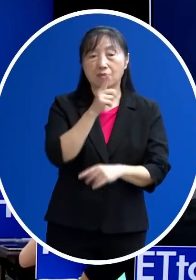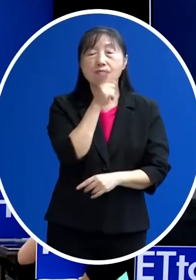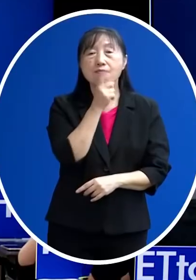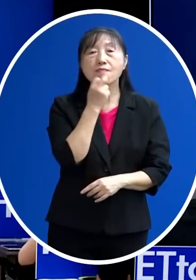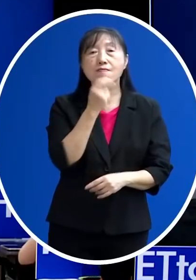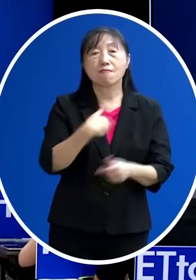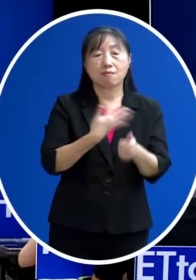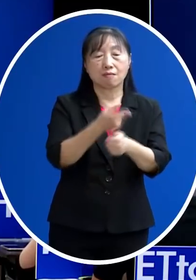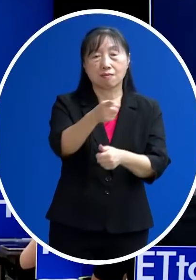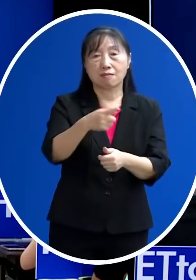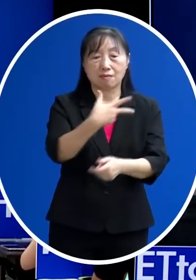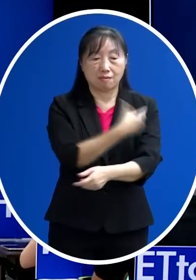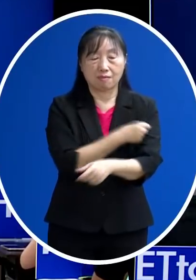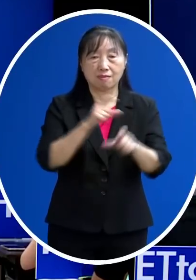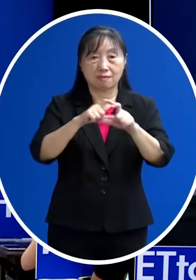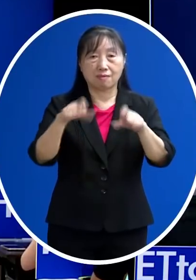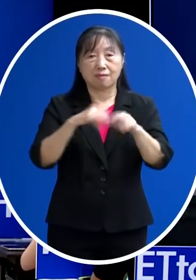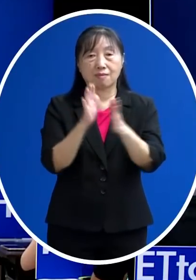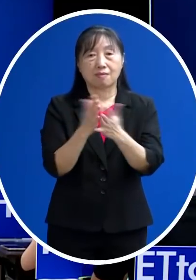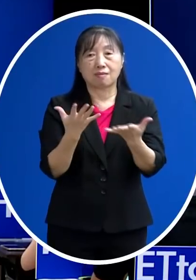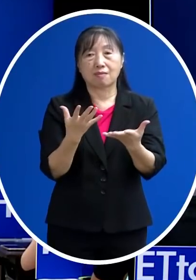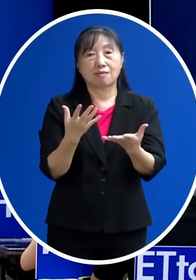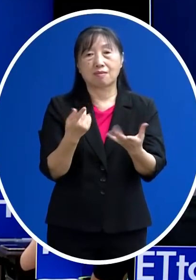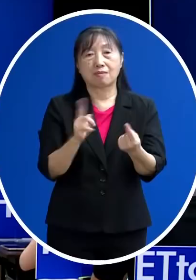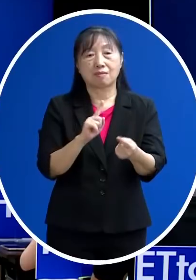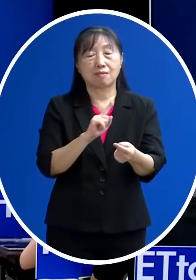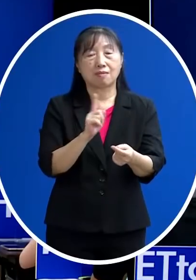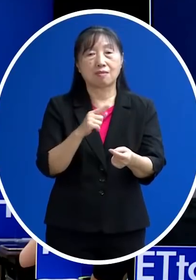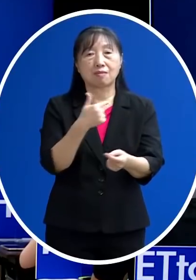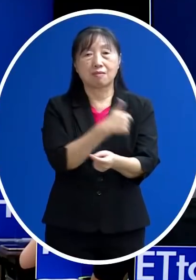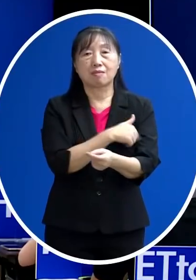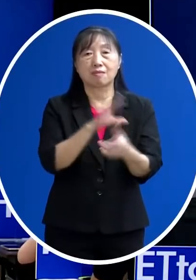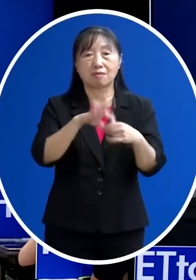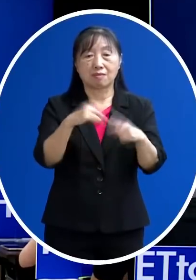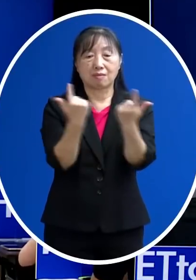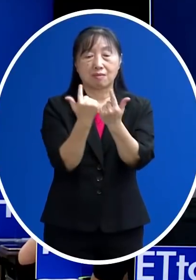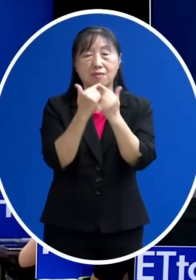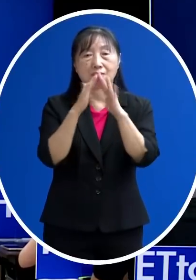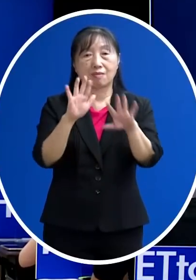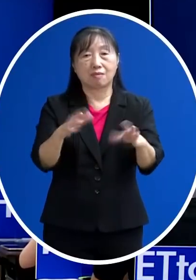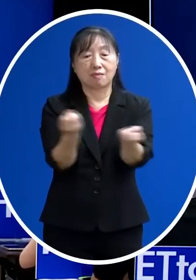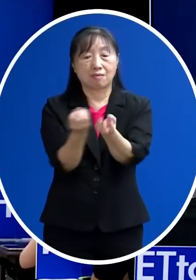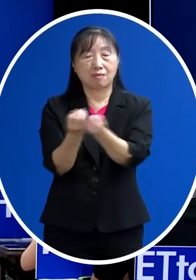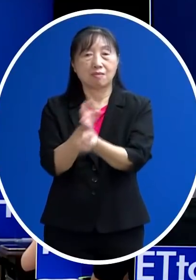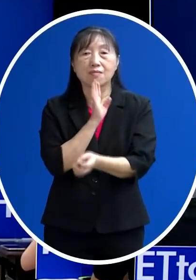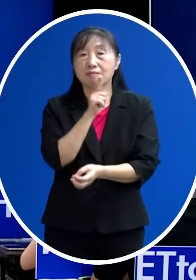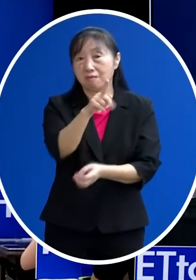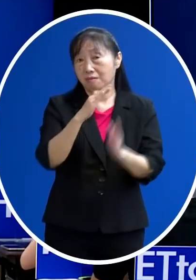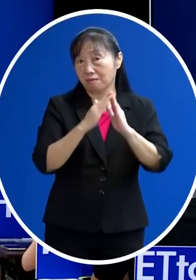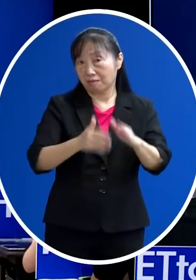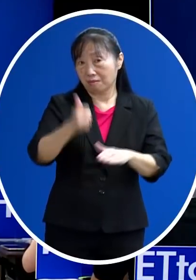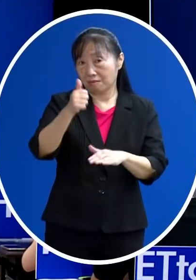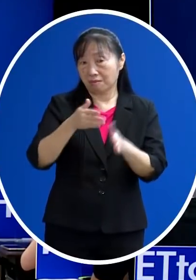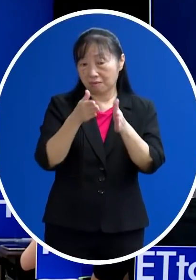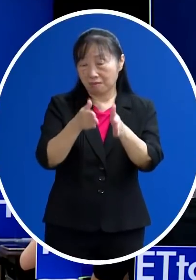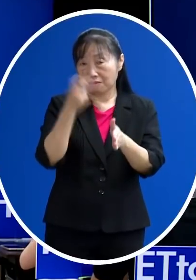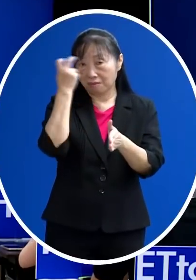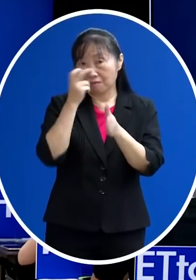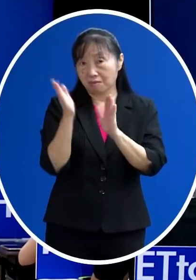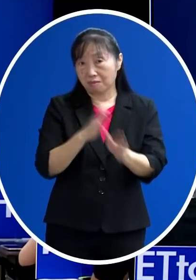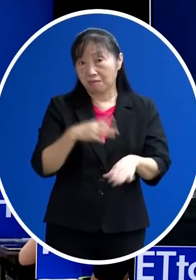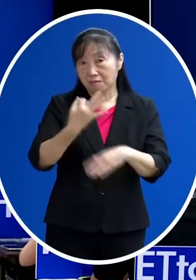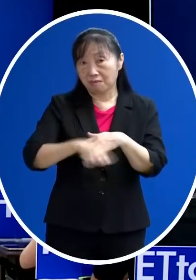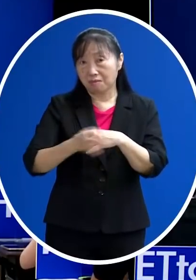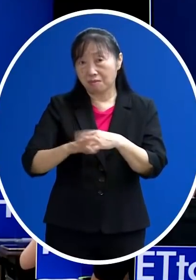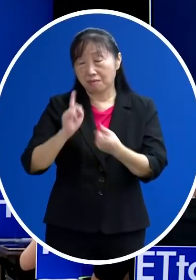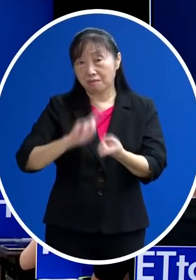配發疫苗都不夠給地方施打 那現在臺北都出現這樣子的狀況 是不是這個柯市長在管理的上面 是不是有一